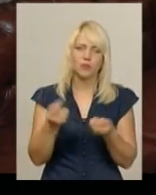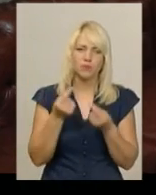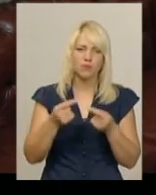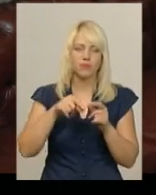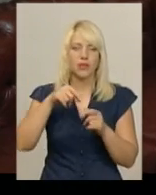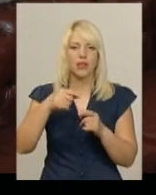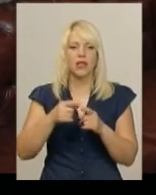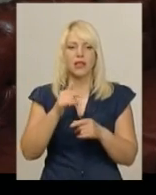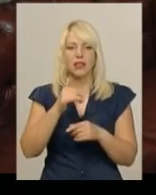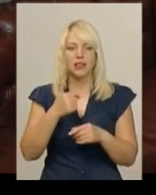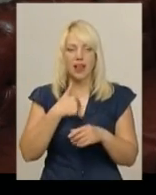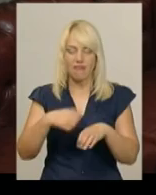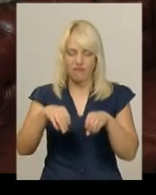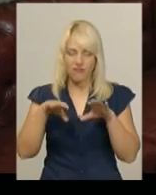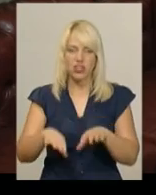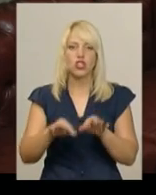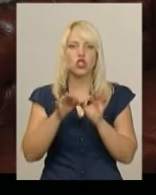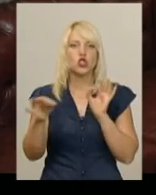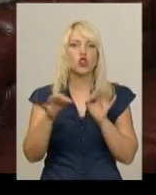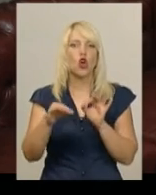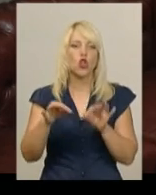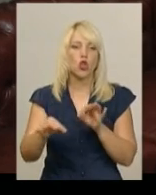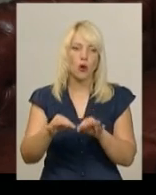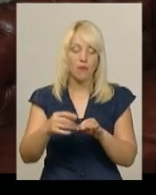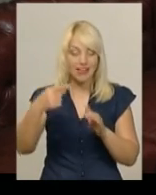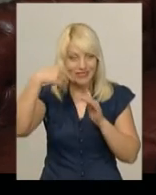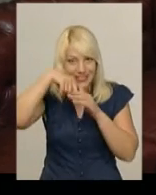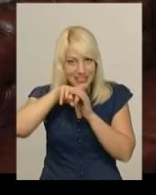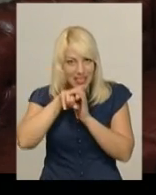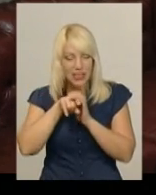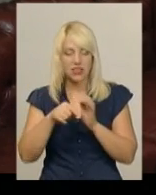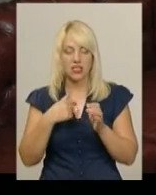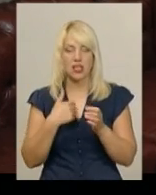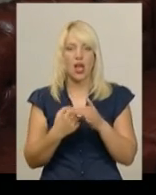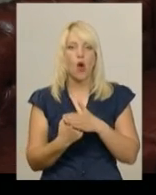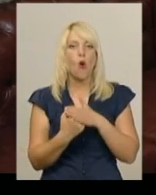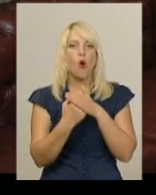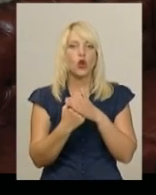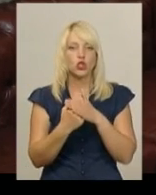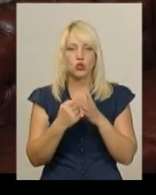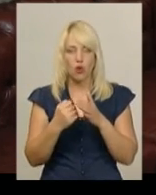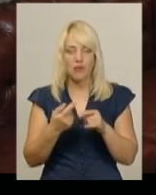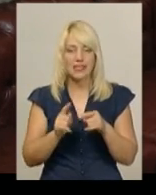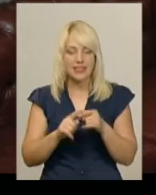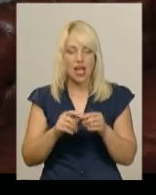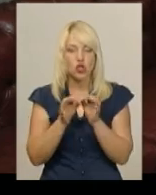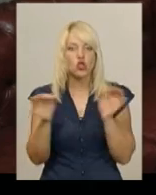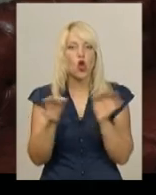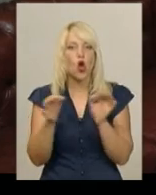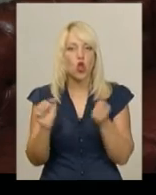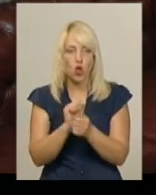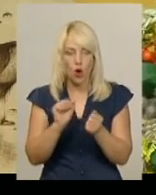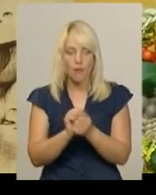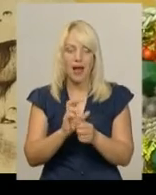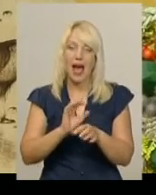рішила їх зробити іменно з соломи. В середину я ставлю основу солому, зверху зібрані